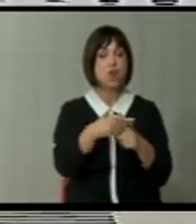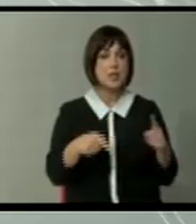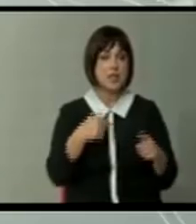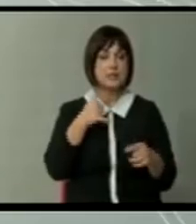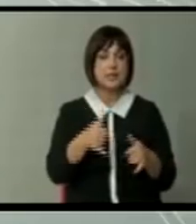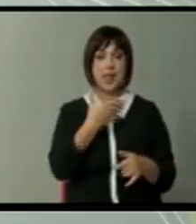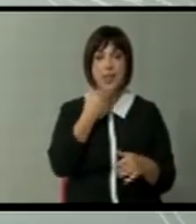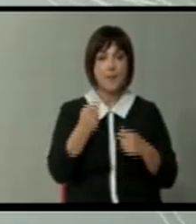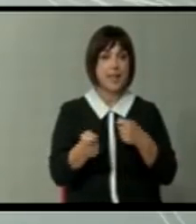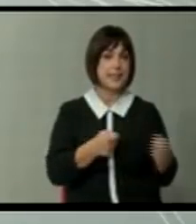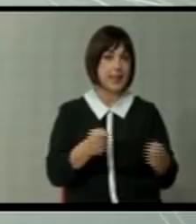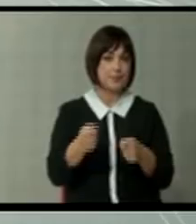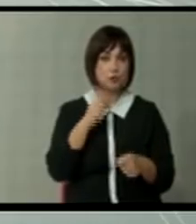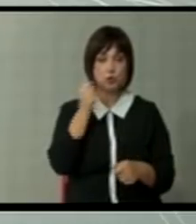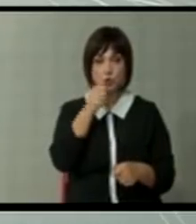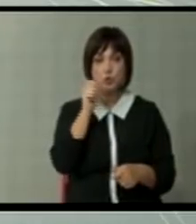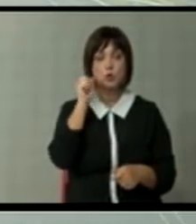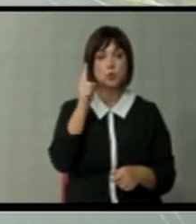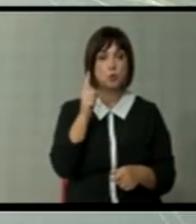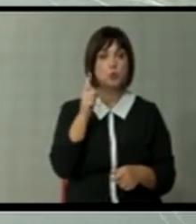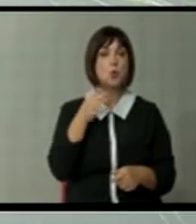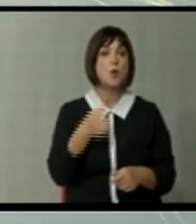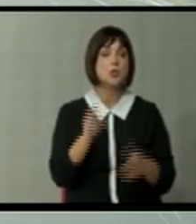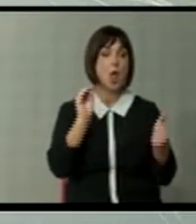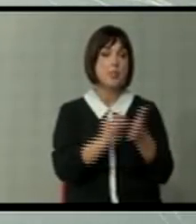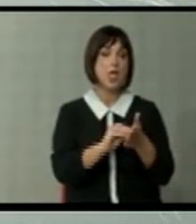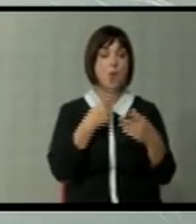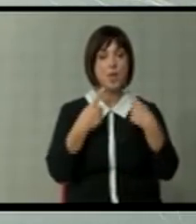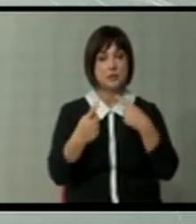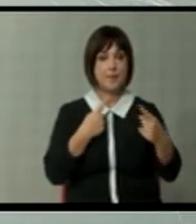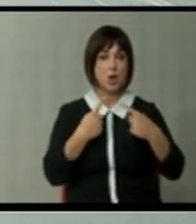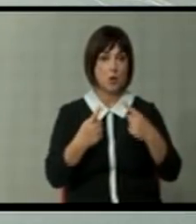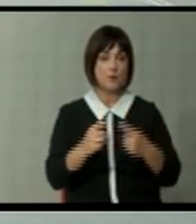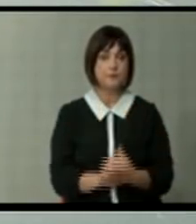за да сега нема дилеми за тоа што се случува со датумот за преговори?